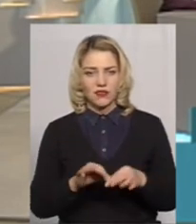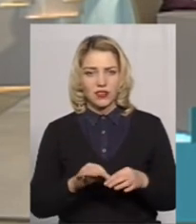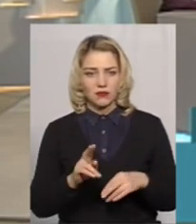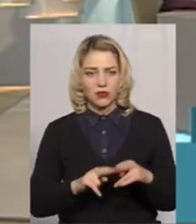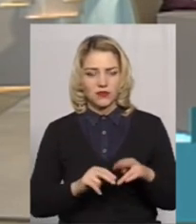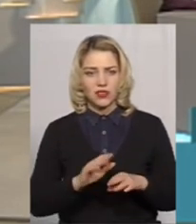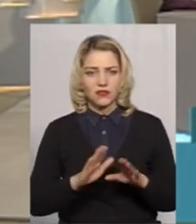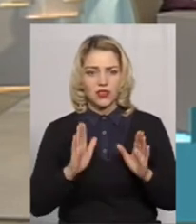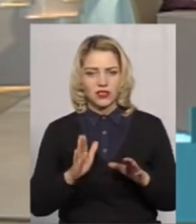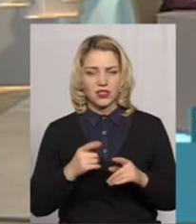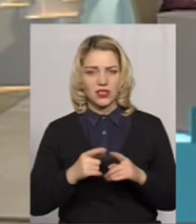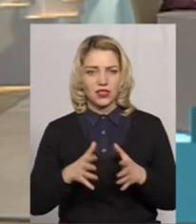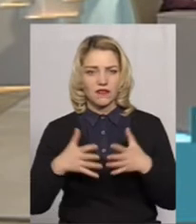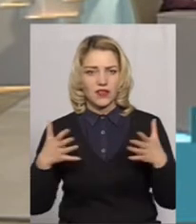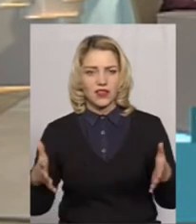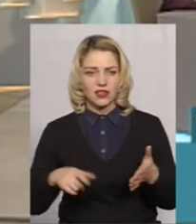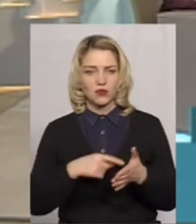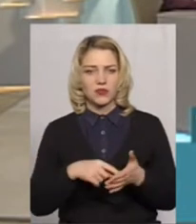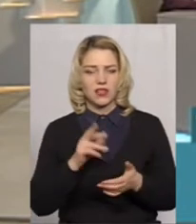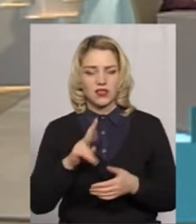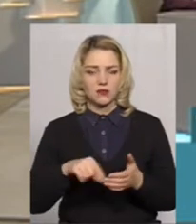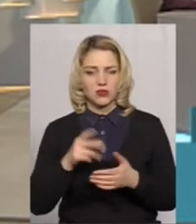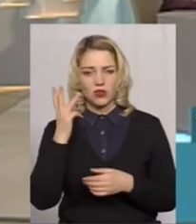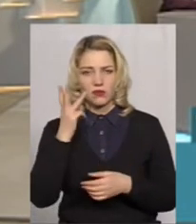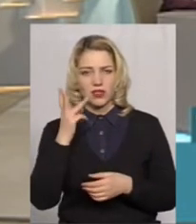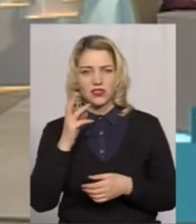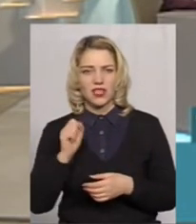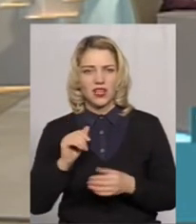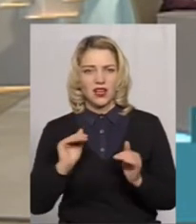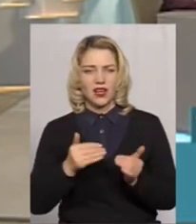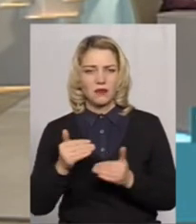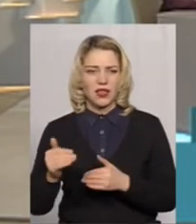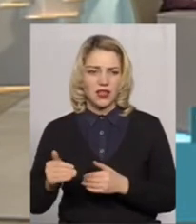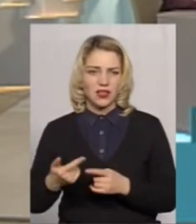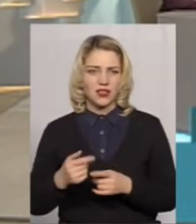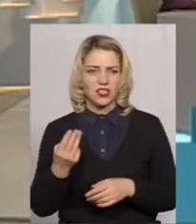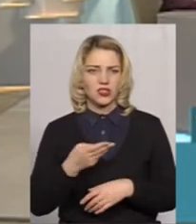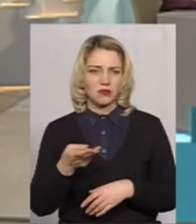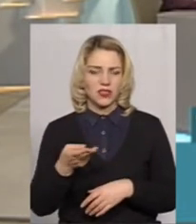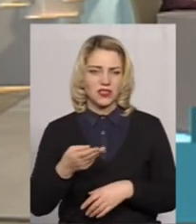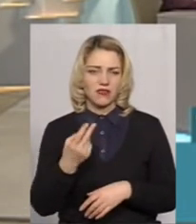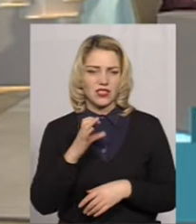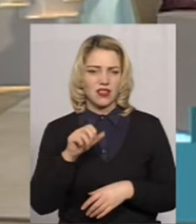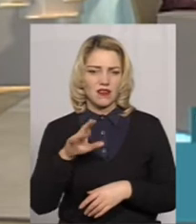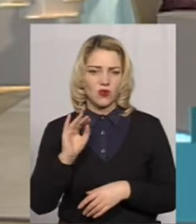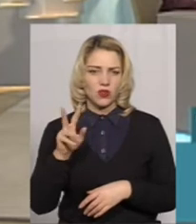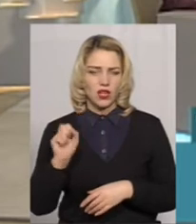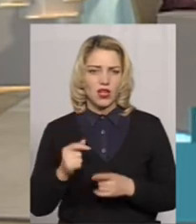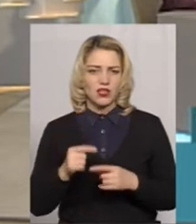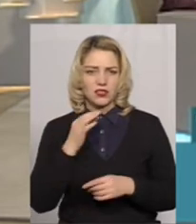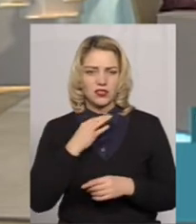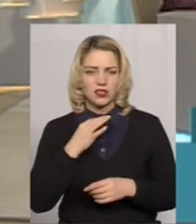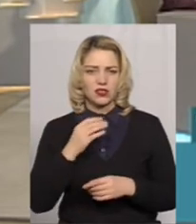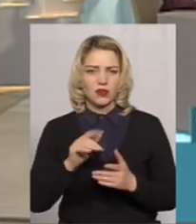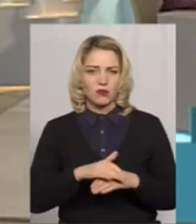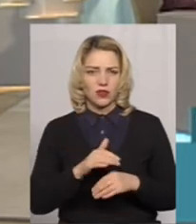будівництво не тільки там в таких великих містах, як там в Хмельницькому, а в Оленьких, в Шепетівці, в Славуті. Скажіть,